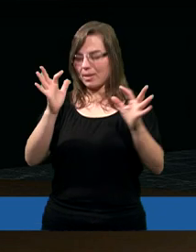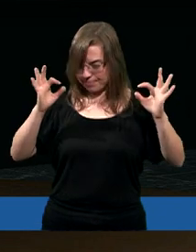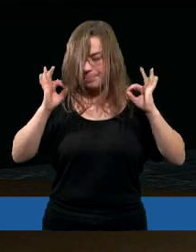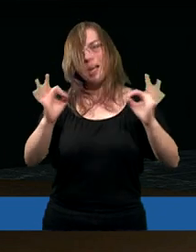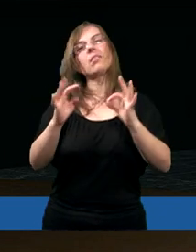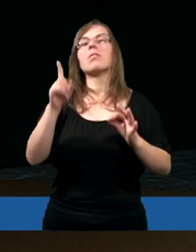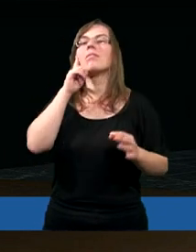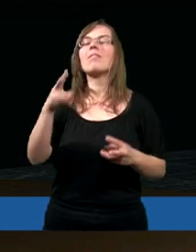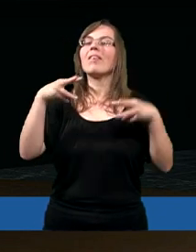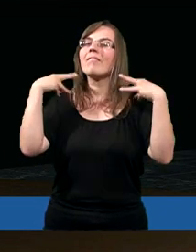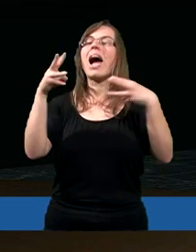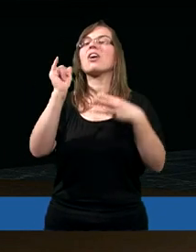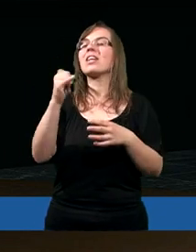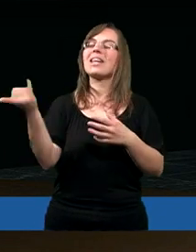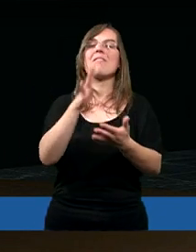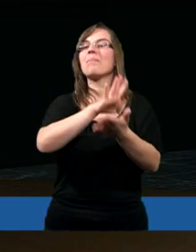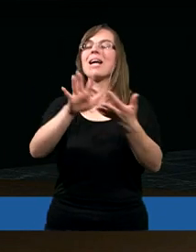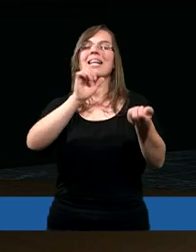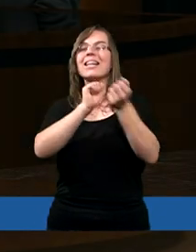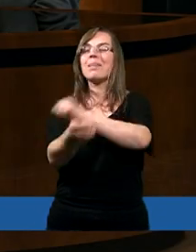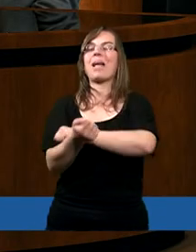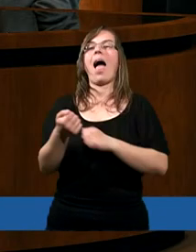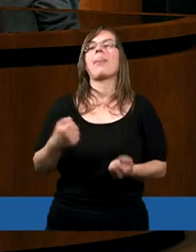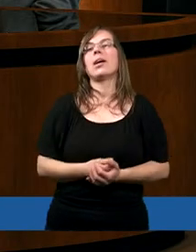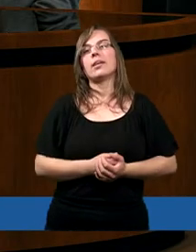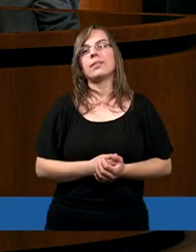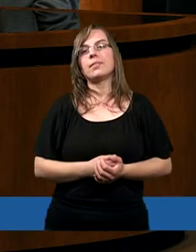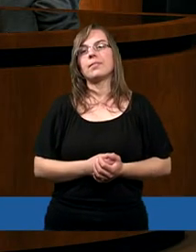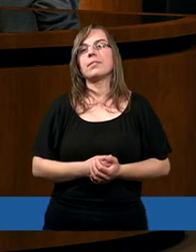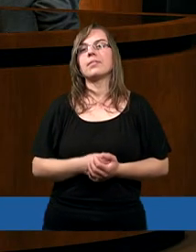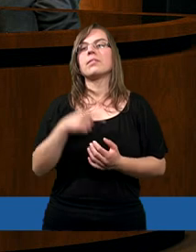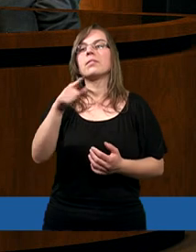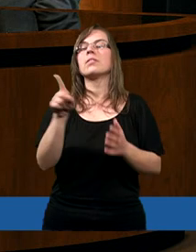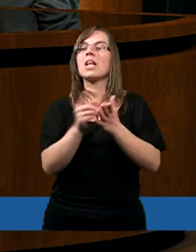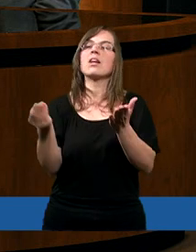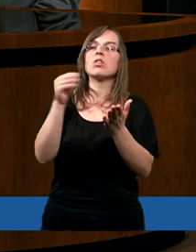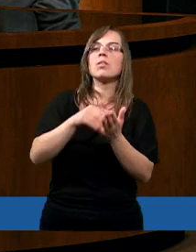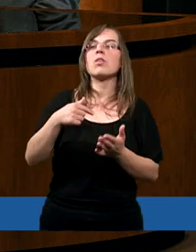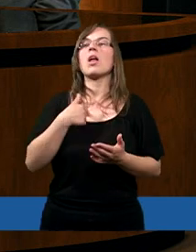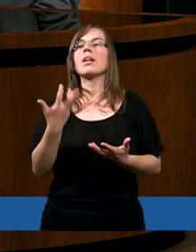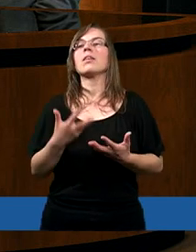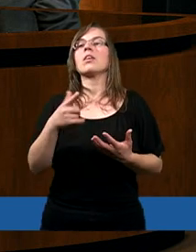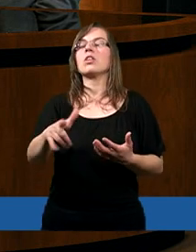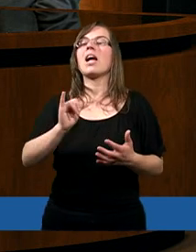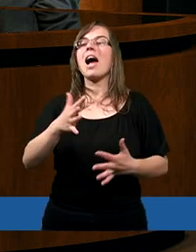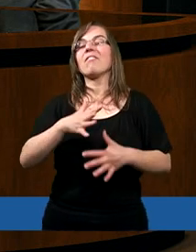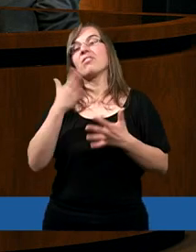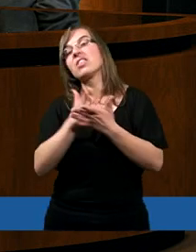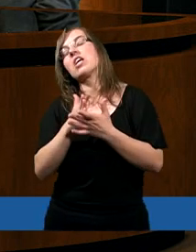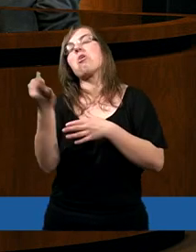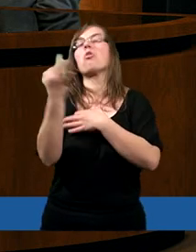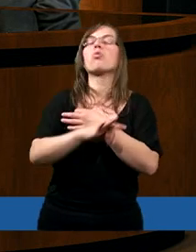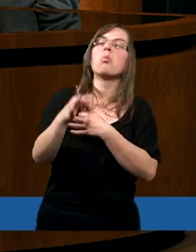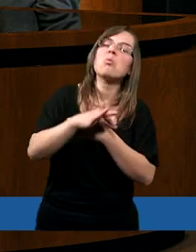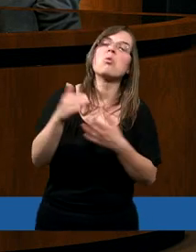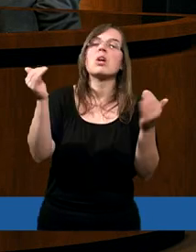aktualne. Są aktualne. Tak, dziękuję. Ja bym też dodała, że tak naprawdę tylko studiując